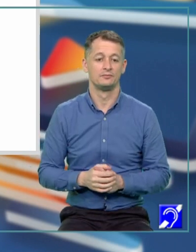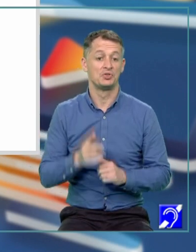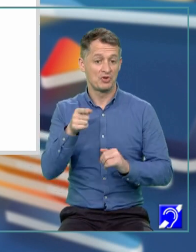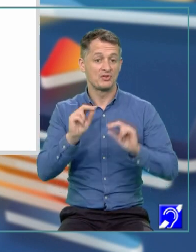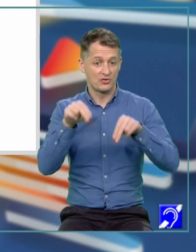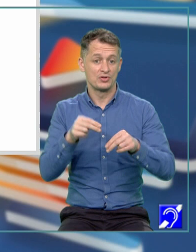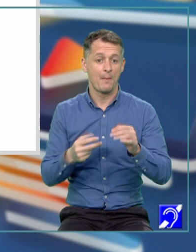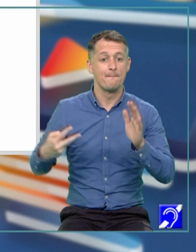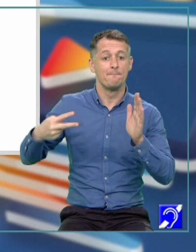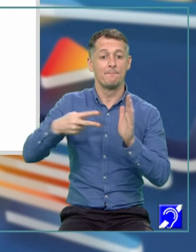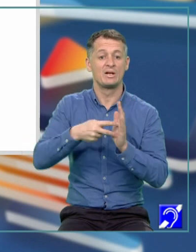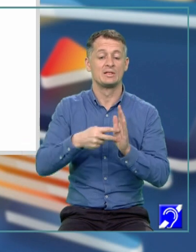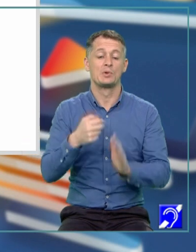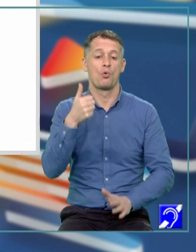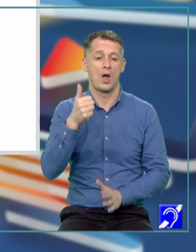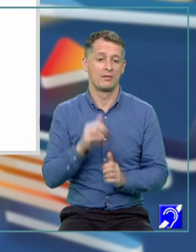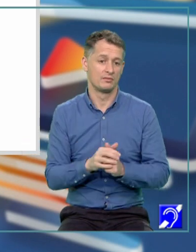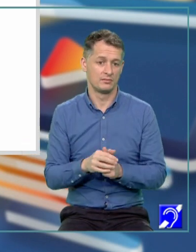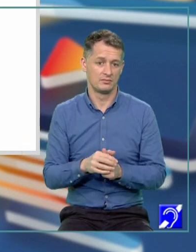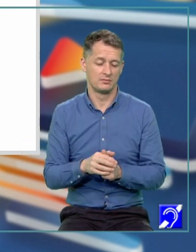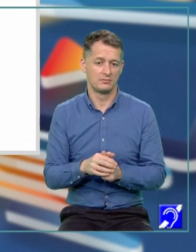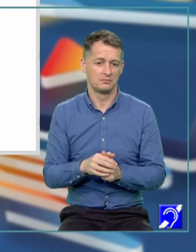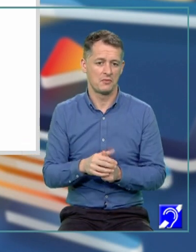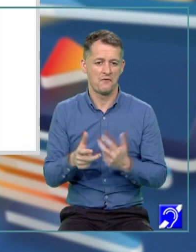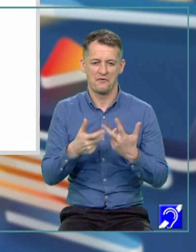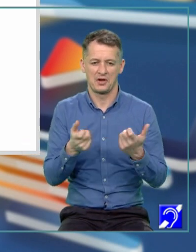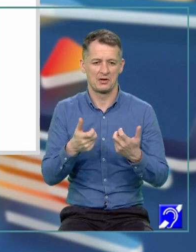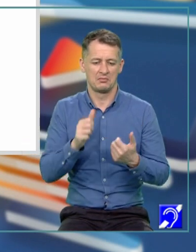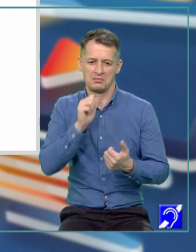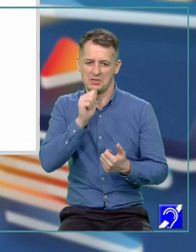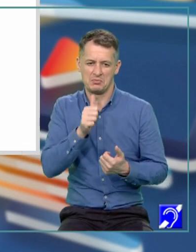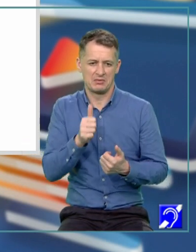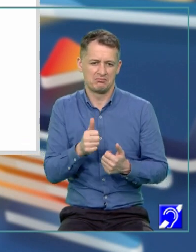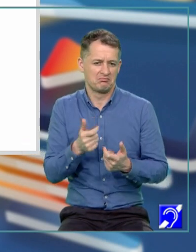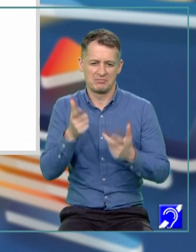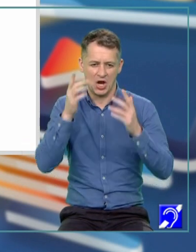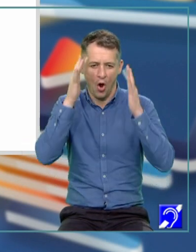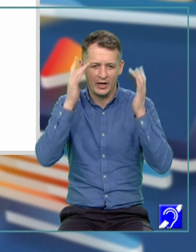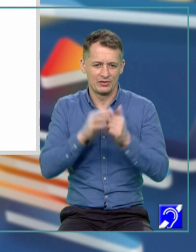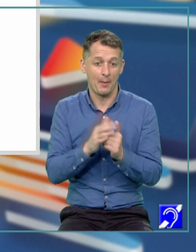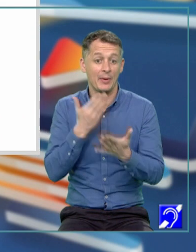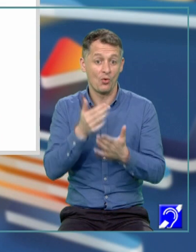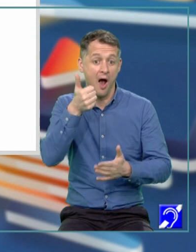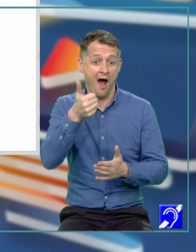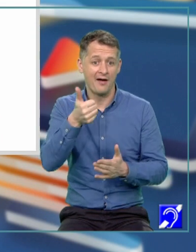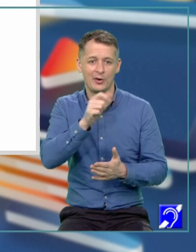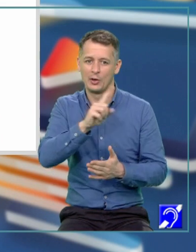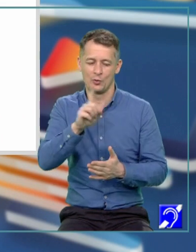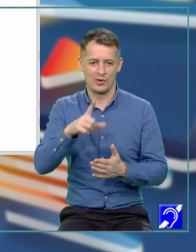împărțim cu A. Putem împărți fără nicio grijă pentru că vă readuc aminte, A-ul este nenul.